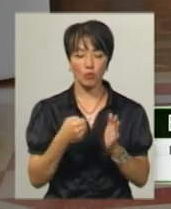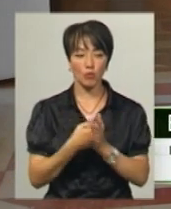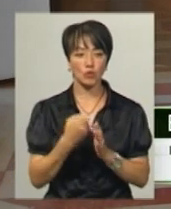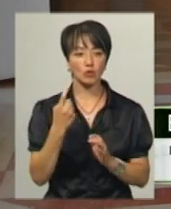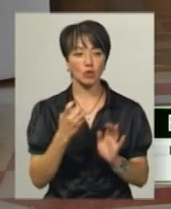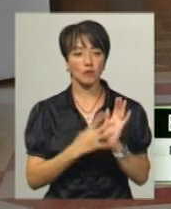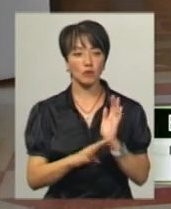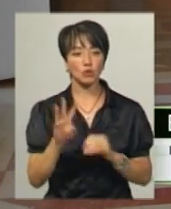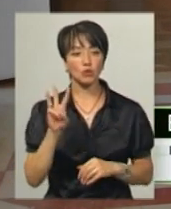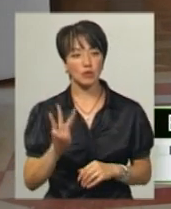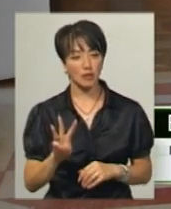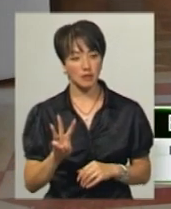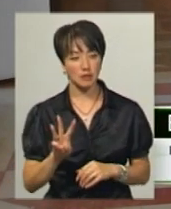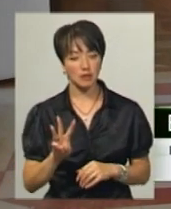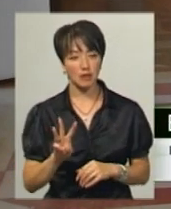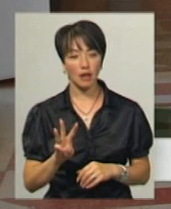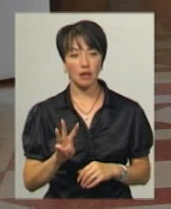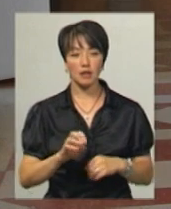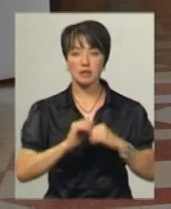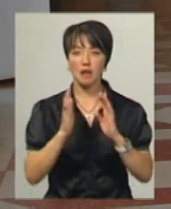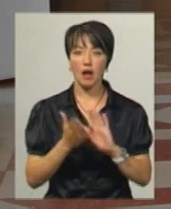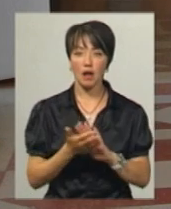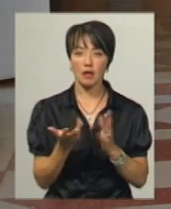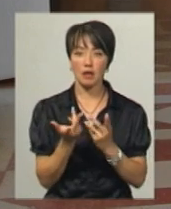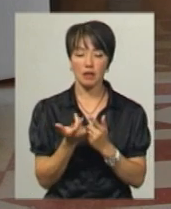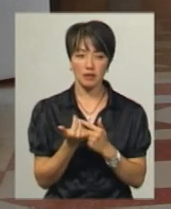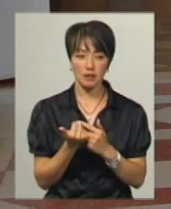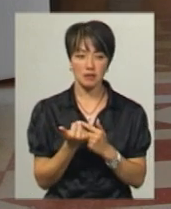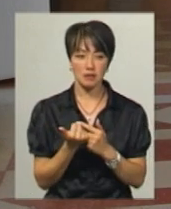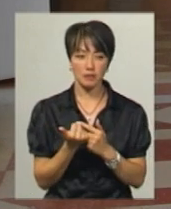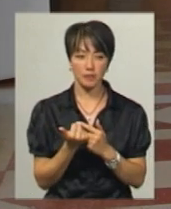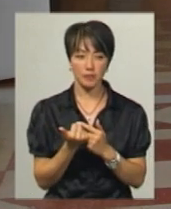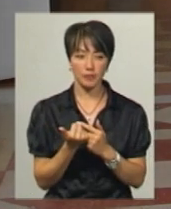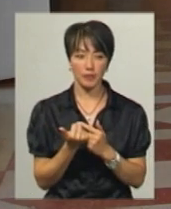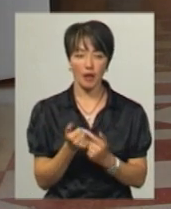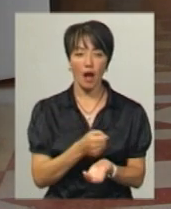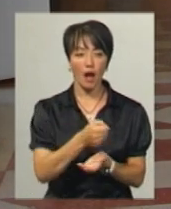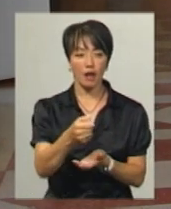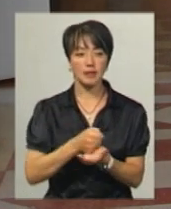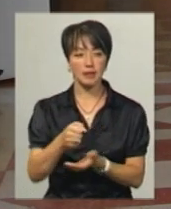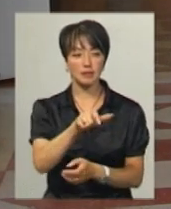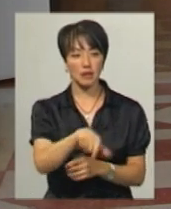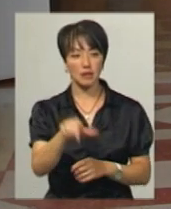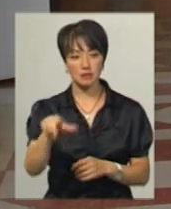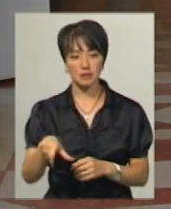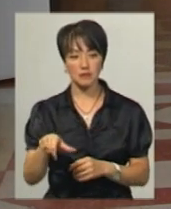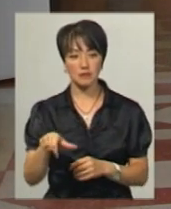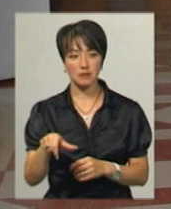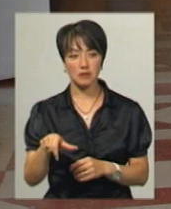193. Так, загальна кількість кандидатів на